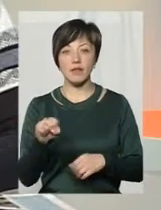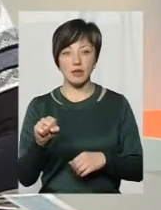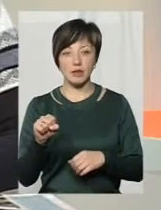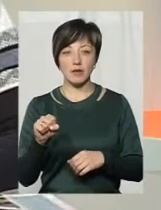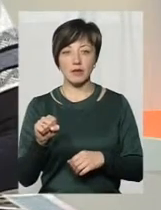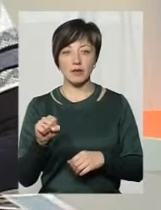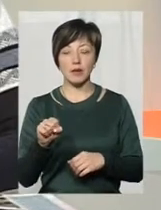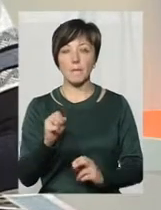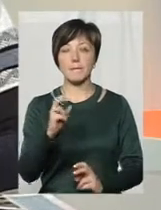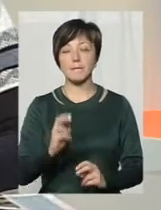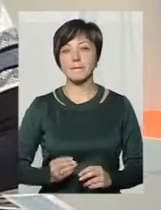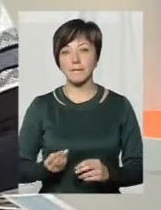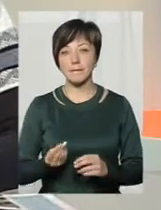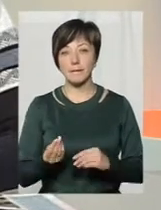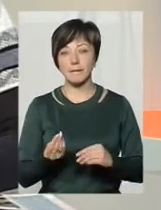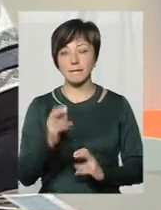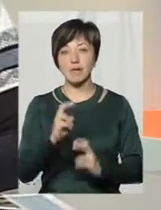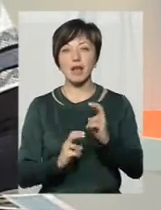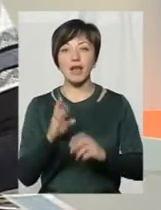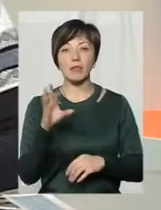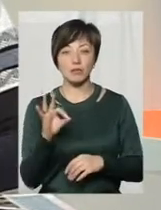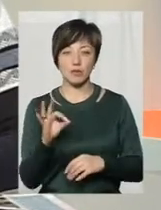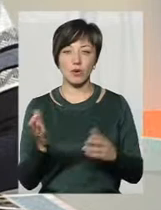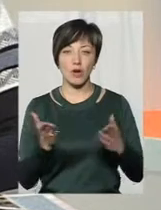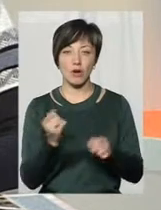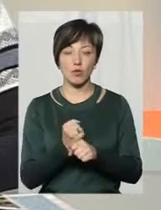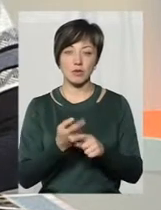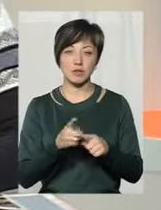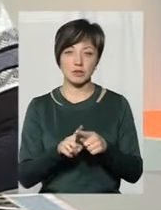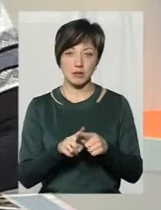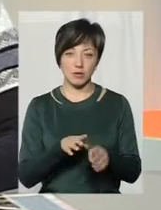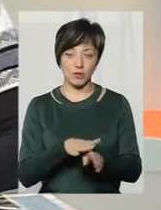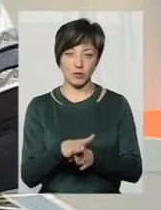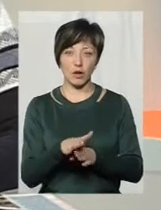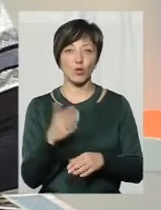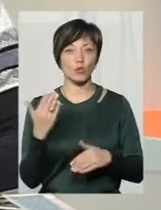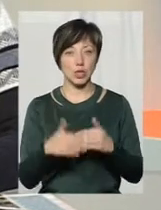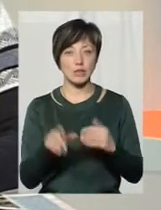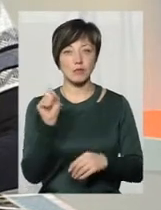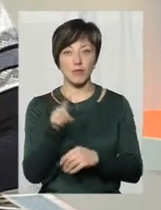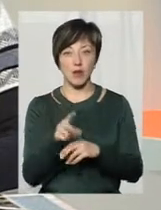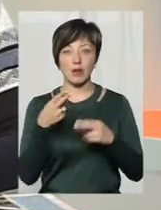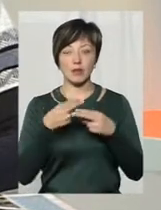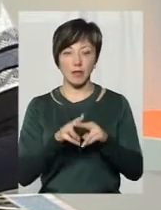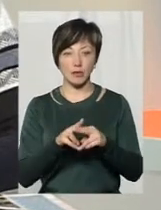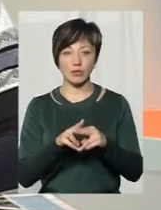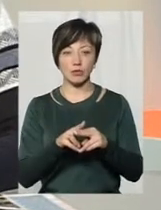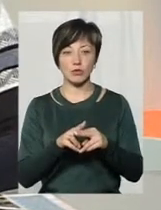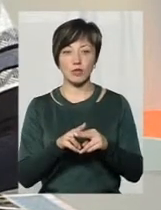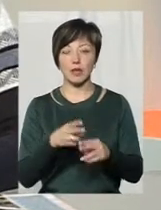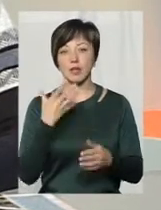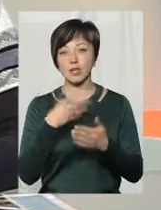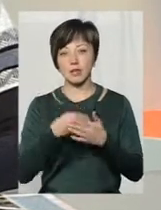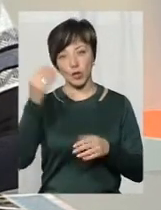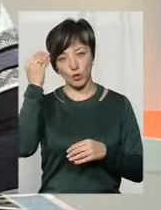підприємець, підприємство, яке робить ці роботи. І він вже замовляє техніку на